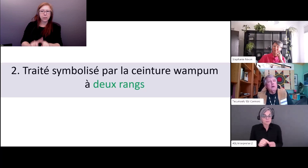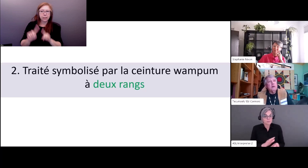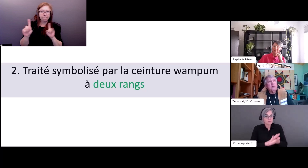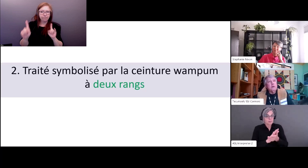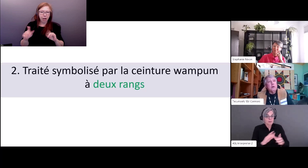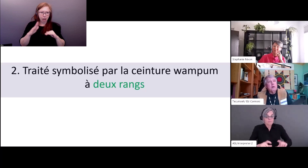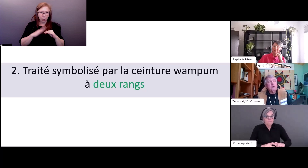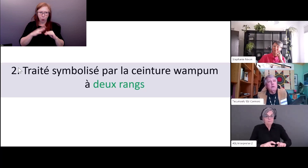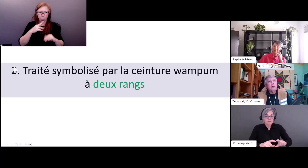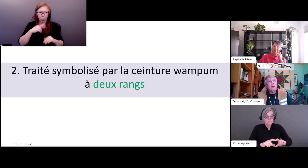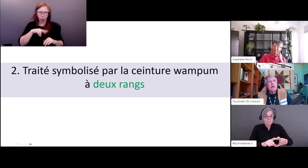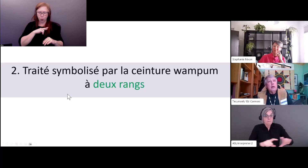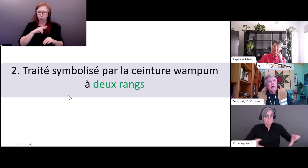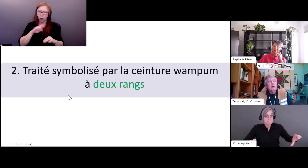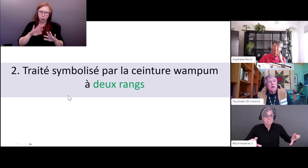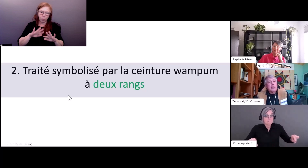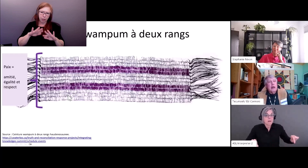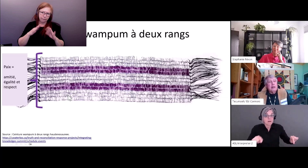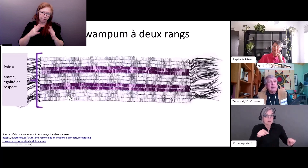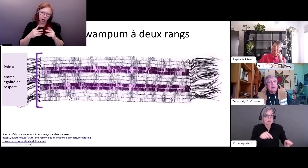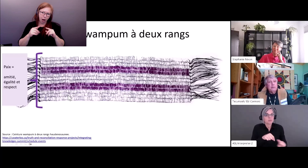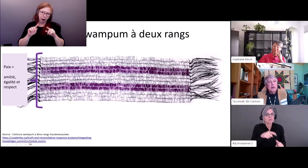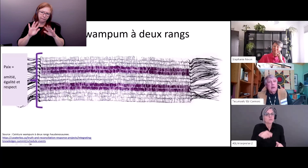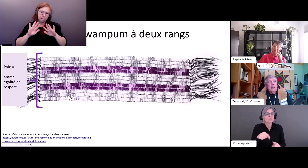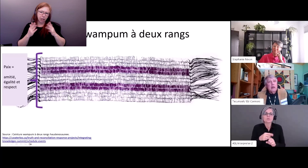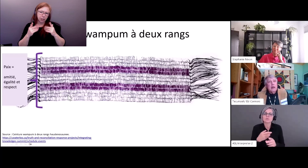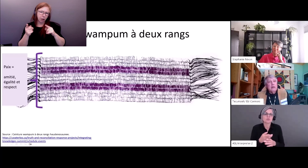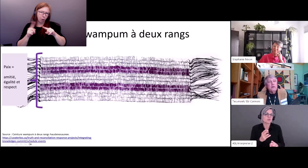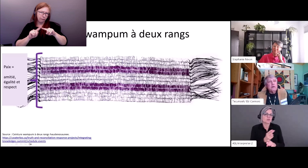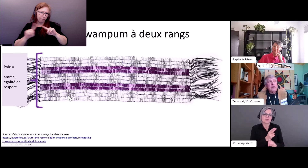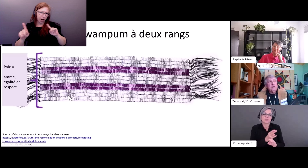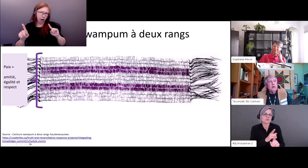étaient utilisées avant d'être en contact avec les